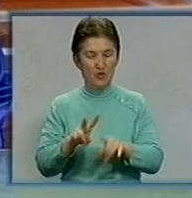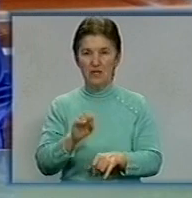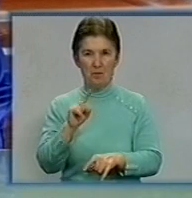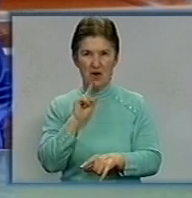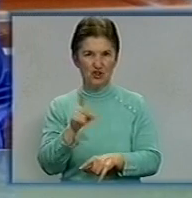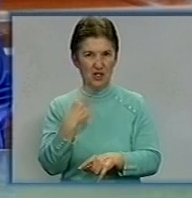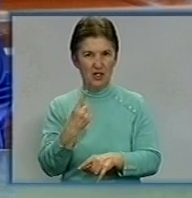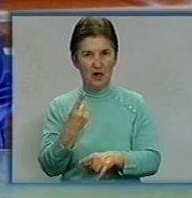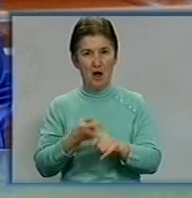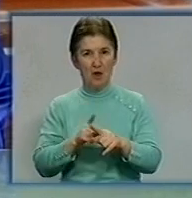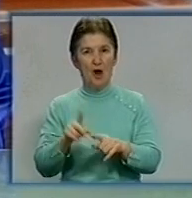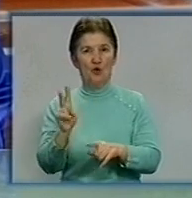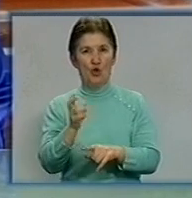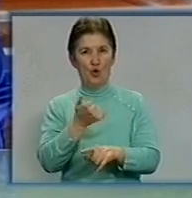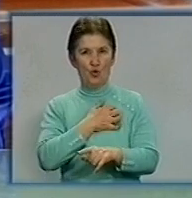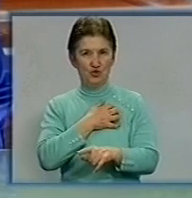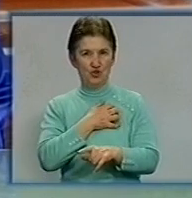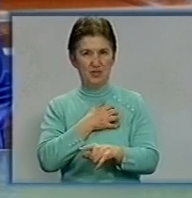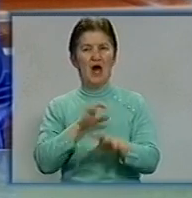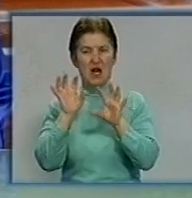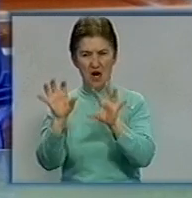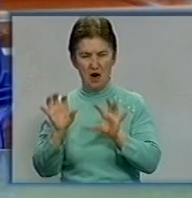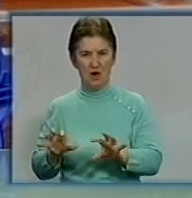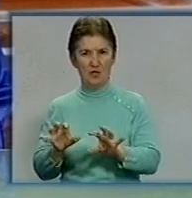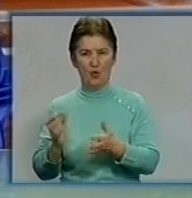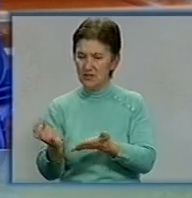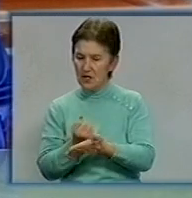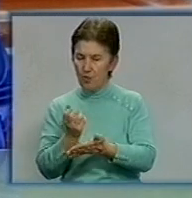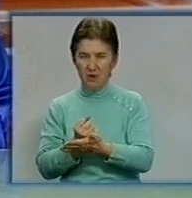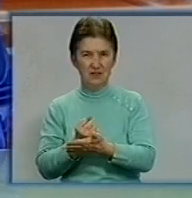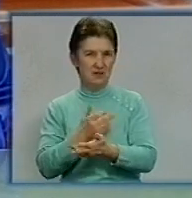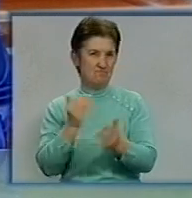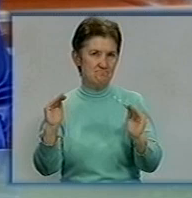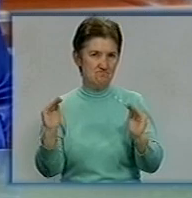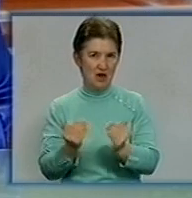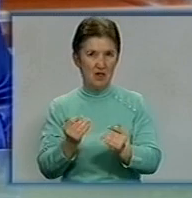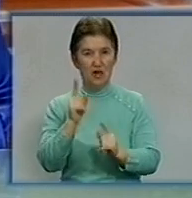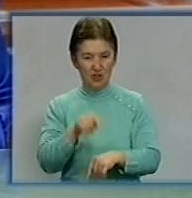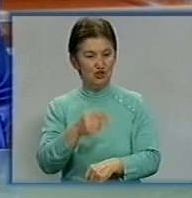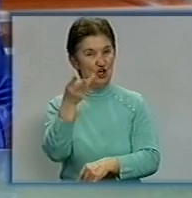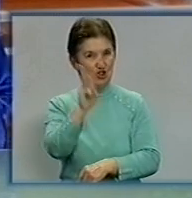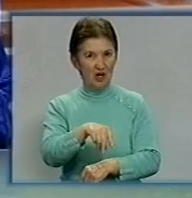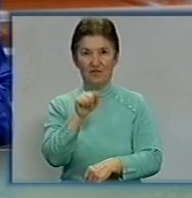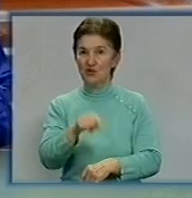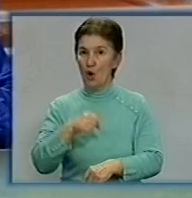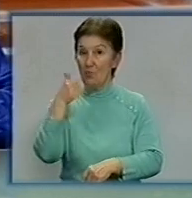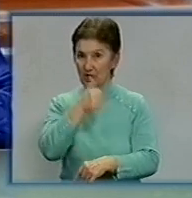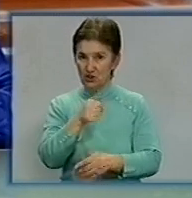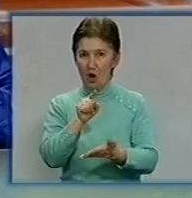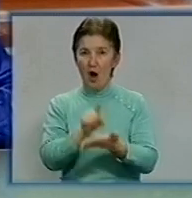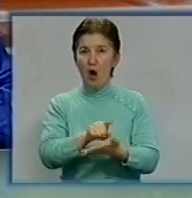Однак охочих легально заробляти на власному житлі не більше, не лякають підпільних бізнесменів навіть штрафи. Тож цьогоріч податківці